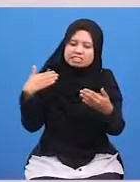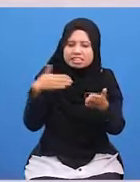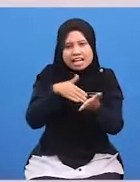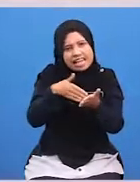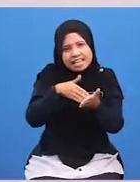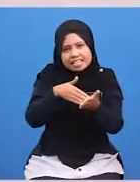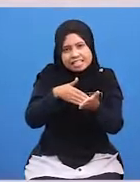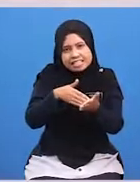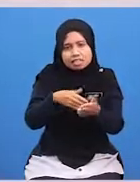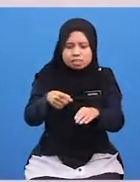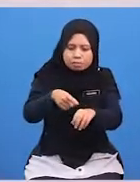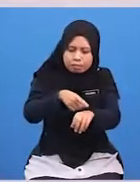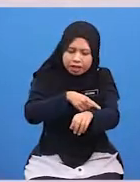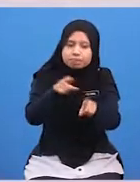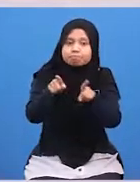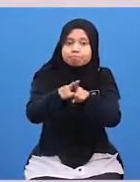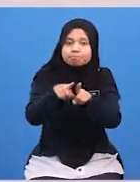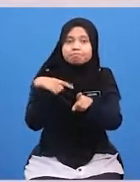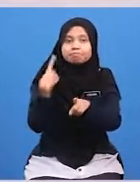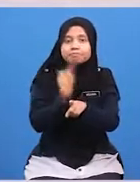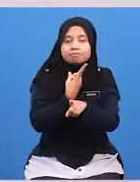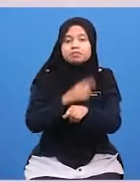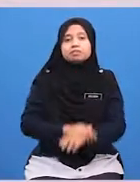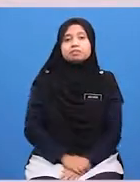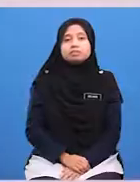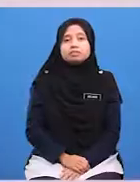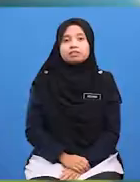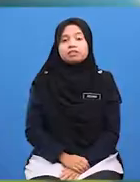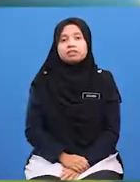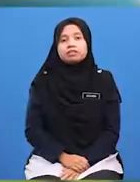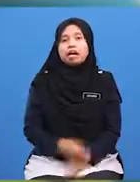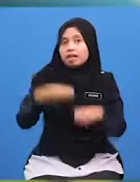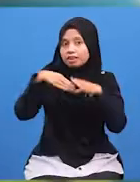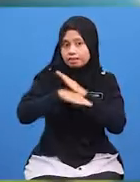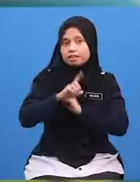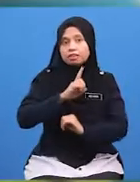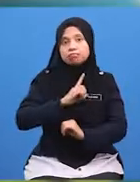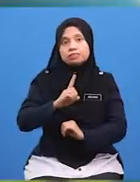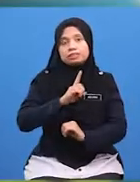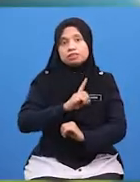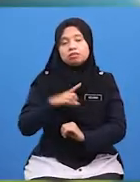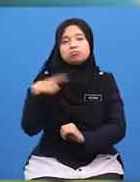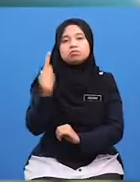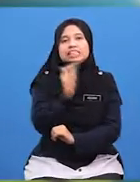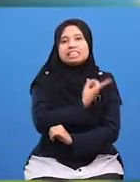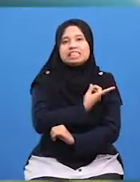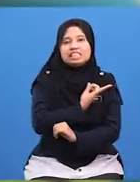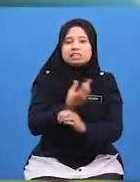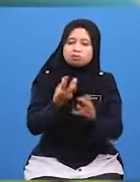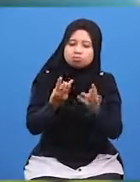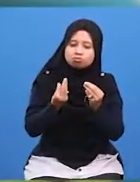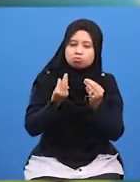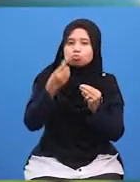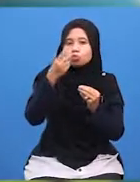sepanjang dia bersama kita Dalam Islam Kita dituntut